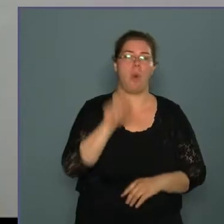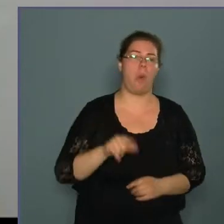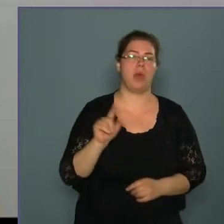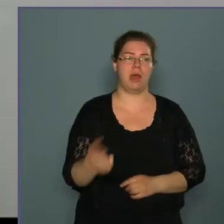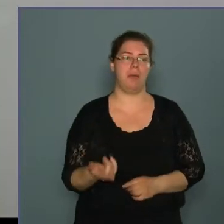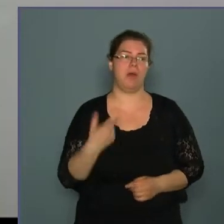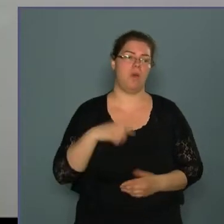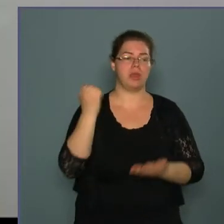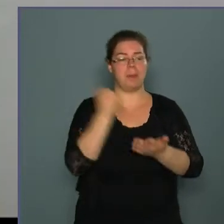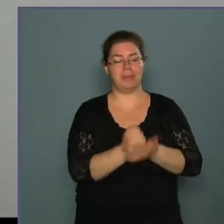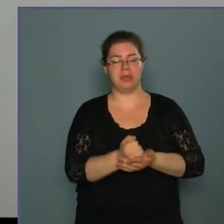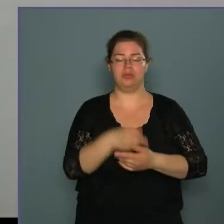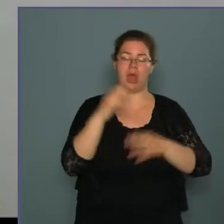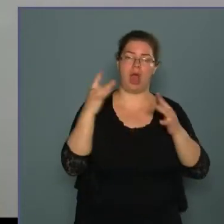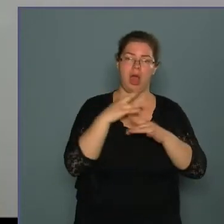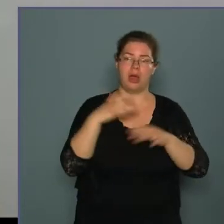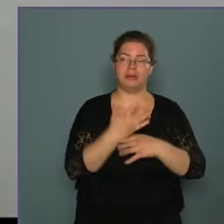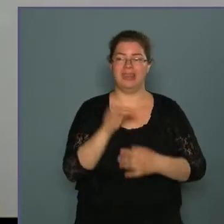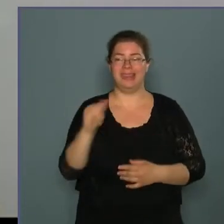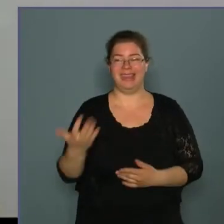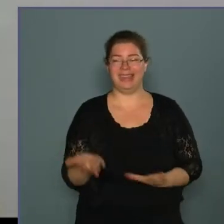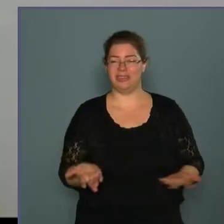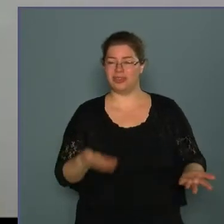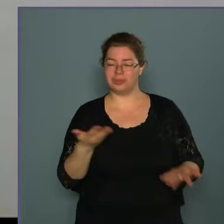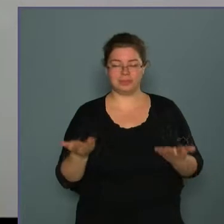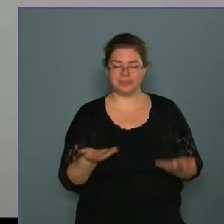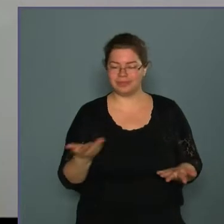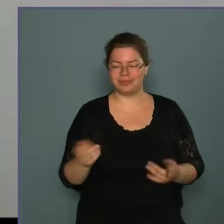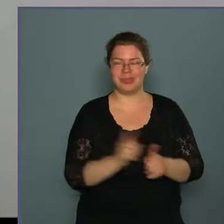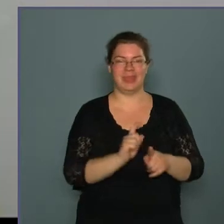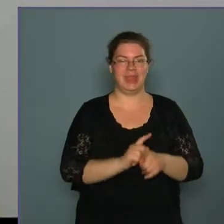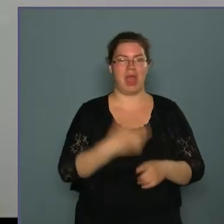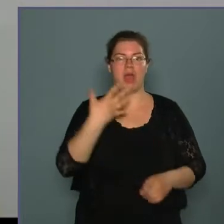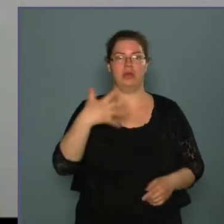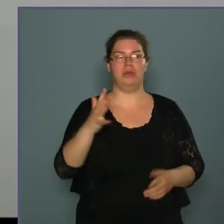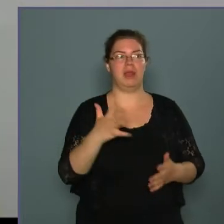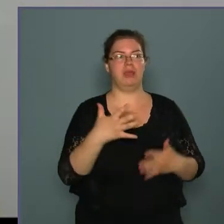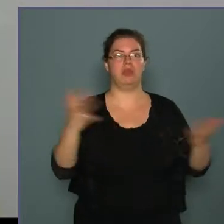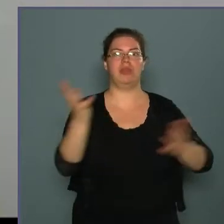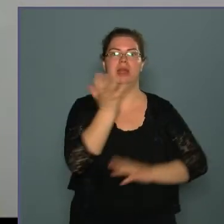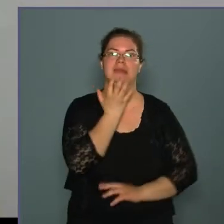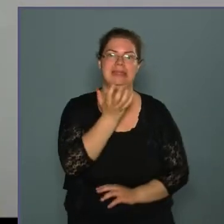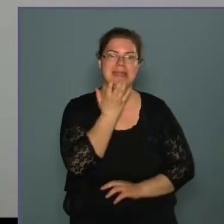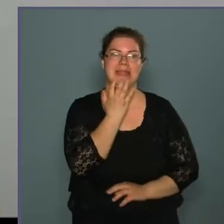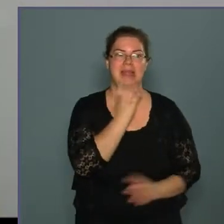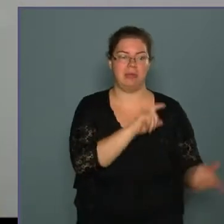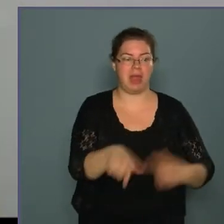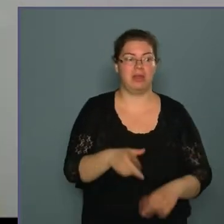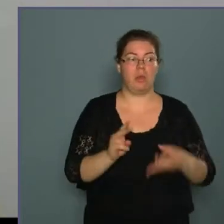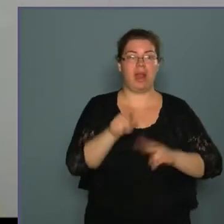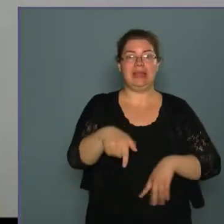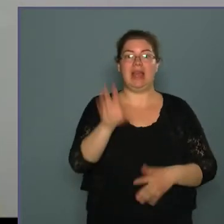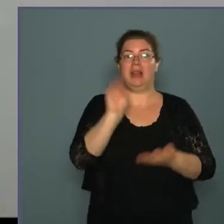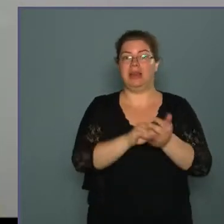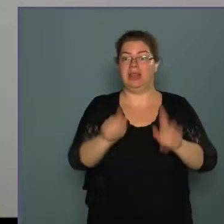aktuális bizottsága, aki ezzel foglalkozik, és szinte ilyen ötvenes nagyságrendű igény érkezett be arra, hogy akkor valakinek a